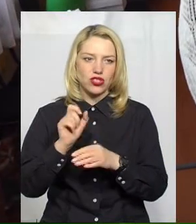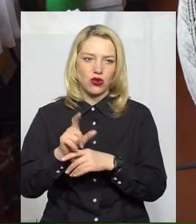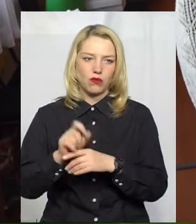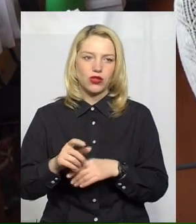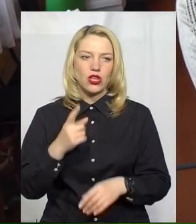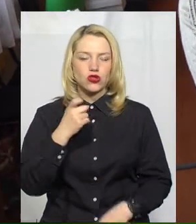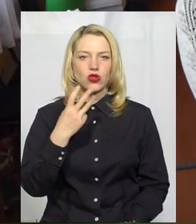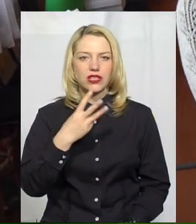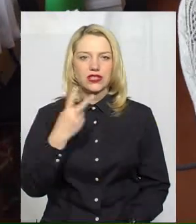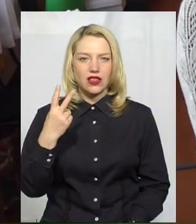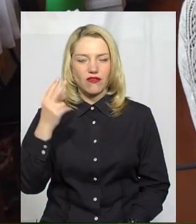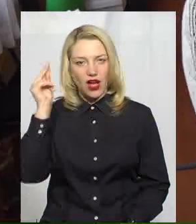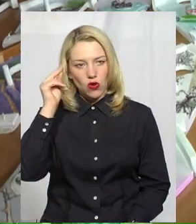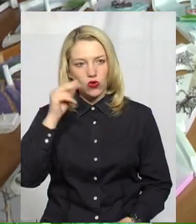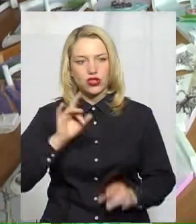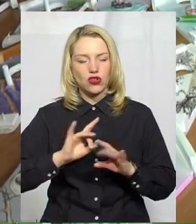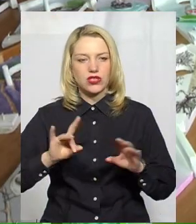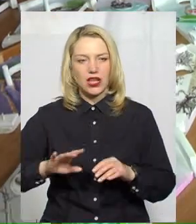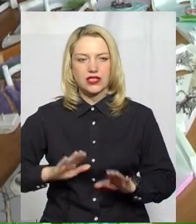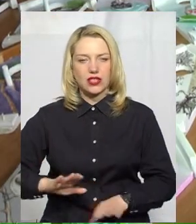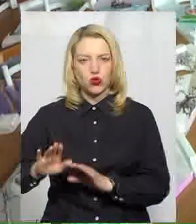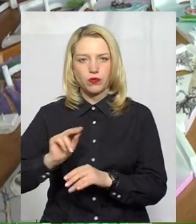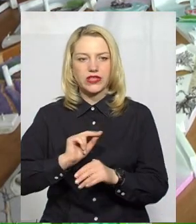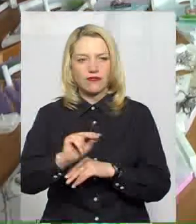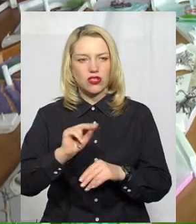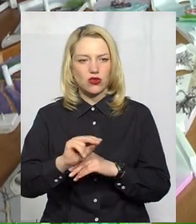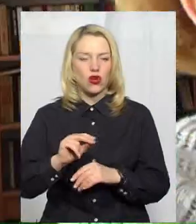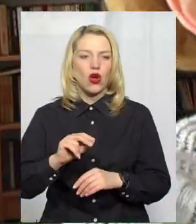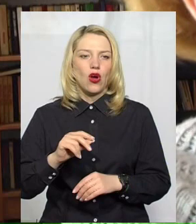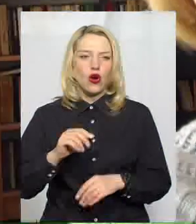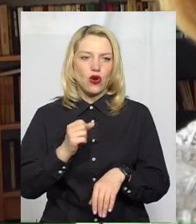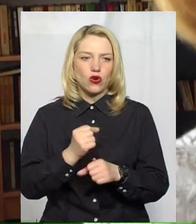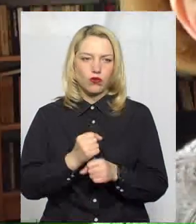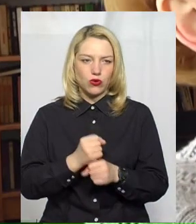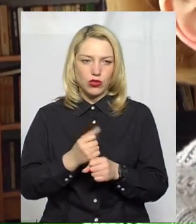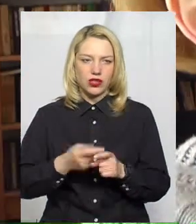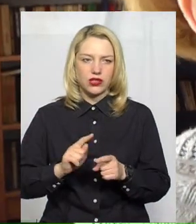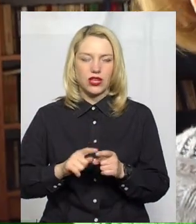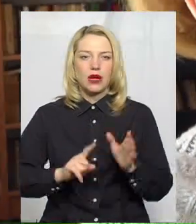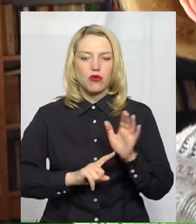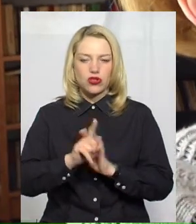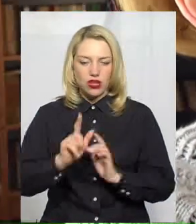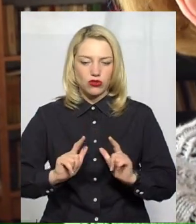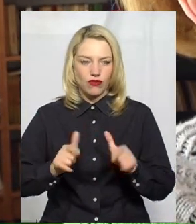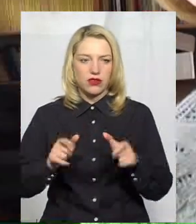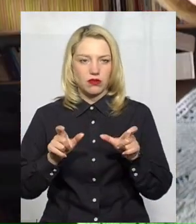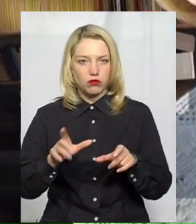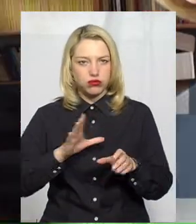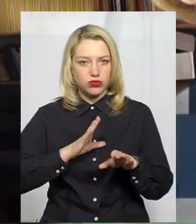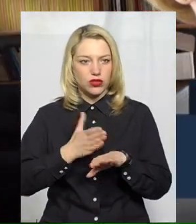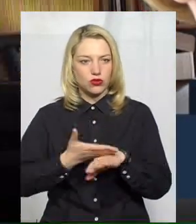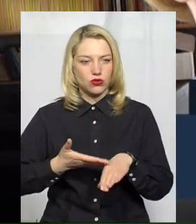каже заступниця директора з навчально-виховної роботи школи Тетяна Кульченко. За її словами, з початку ведення карантину були труднощі.